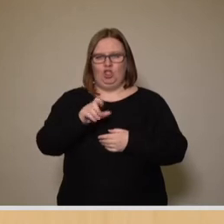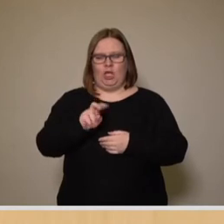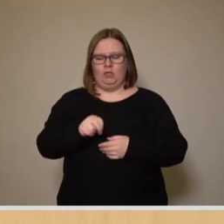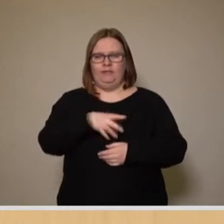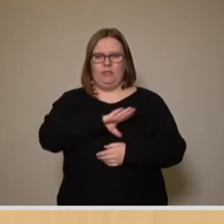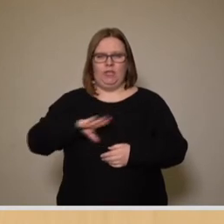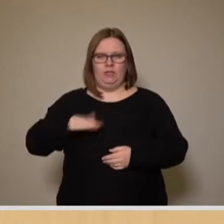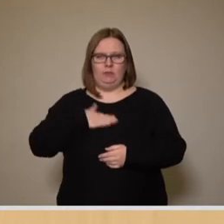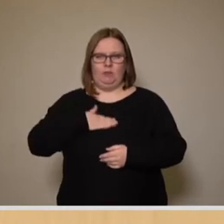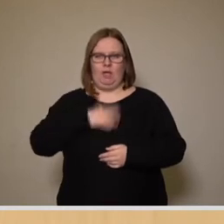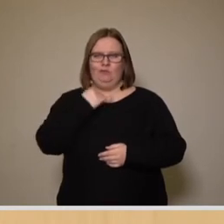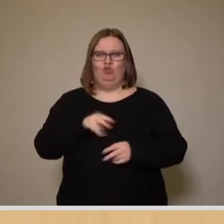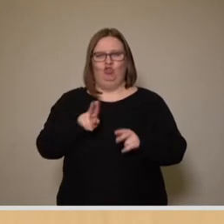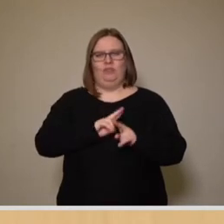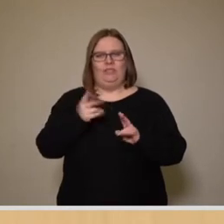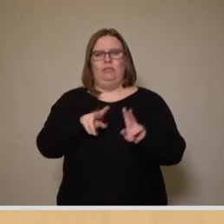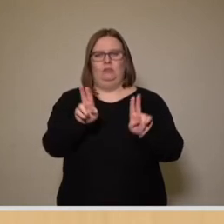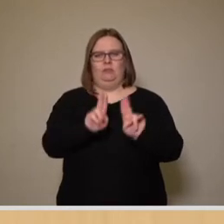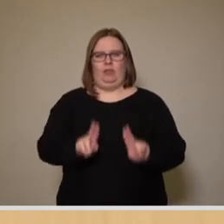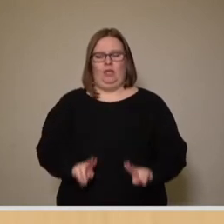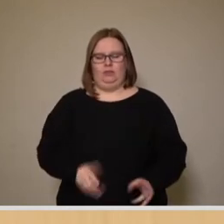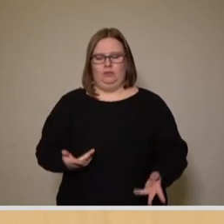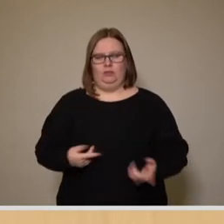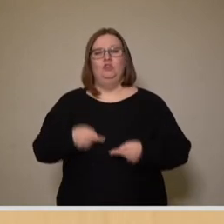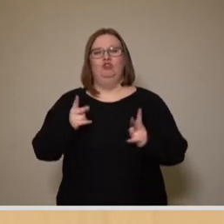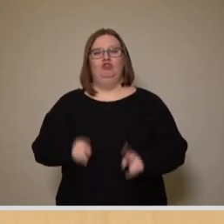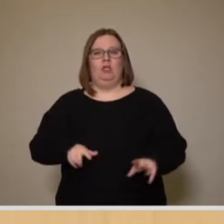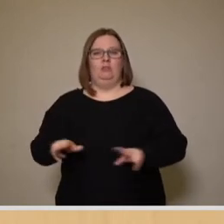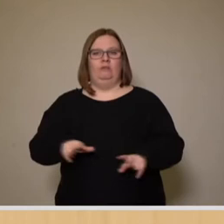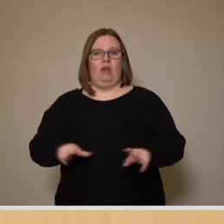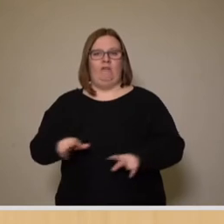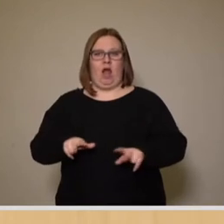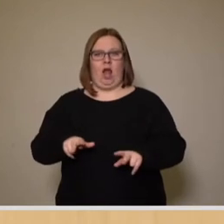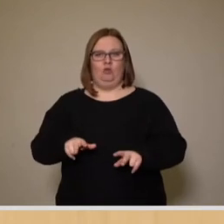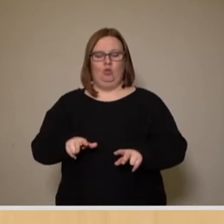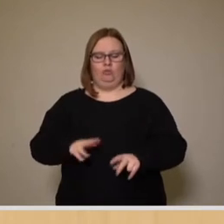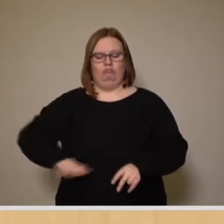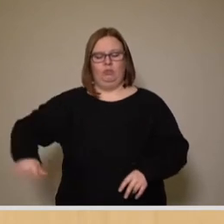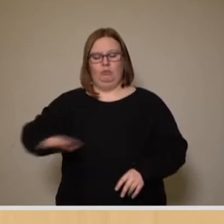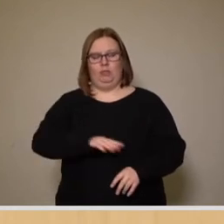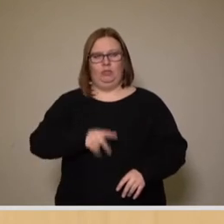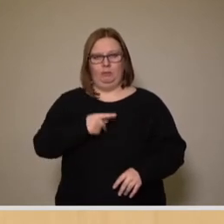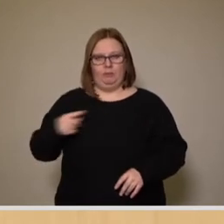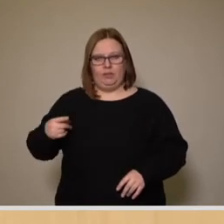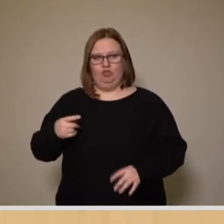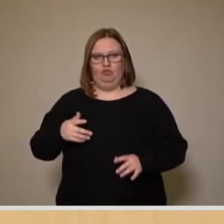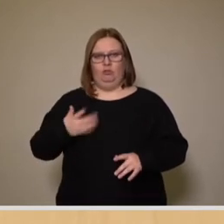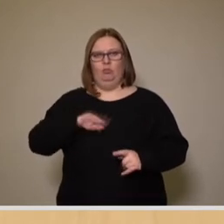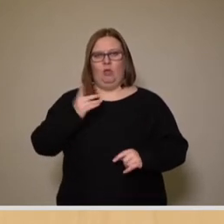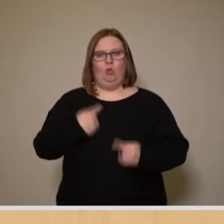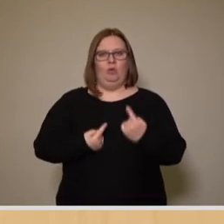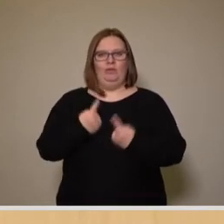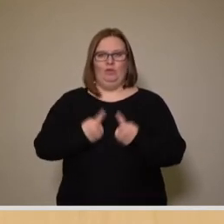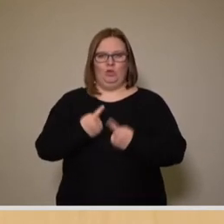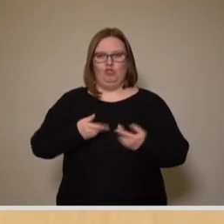Sachsenbades kämpften. Die Stadtverwaltung hatte das Sanierungsgebiet Pieschen um das Areal an der Wurzner